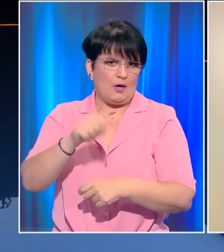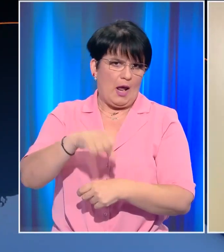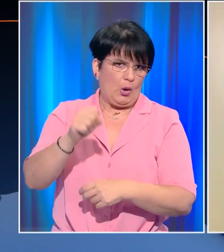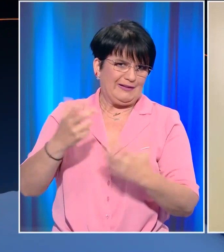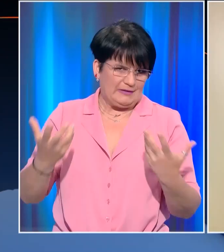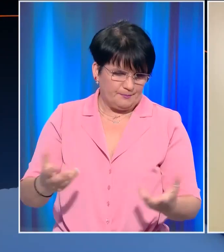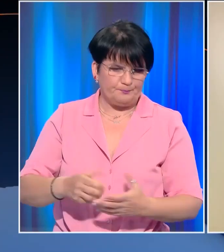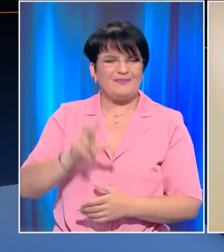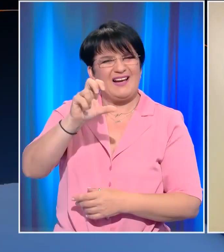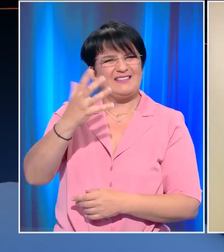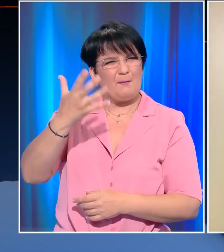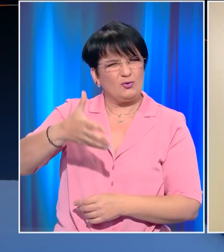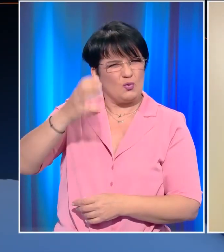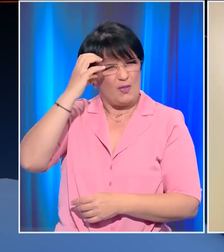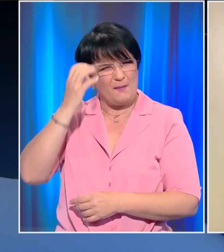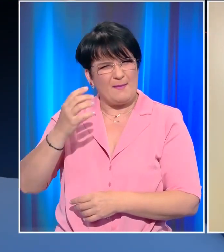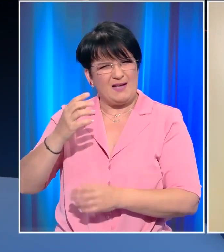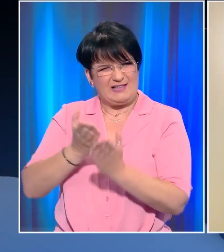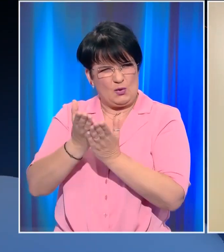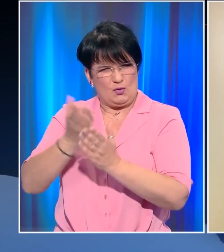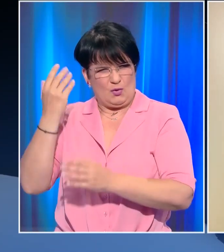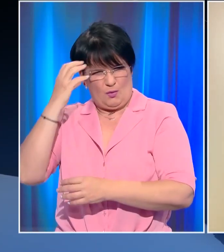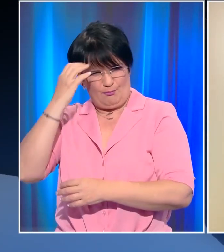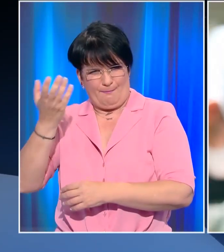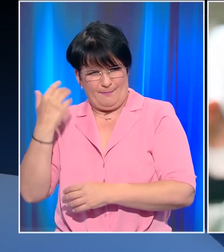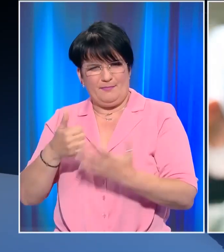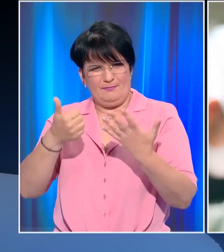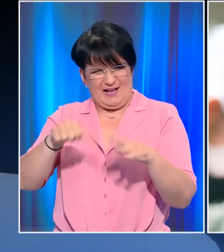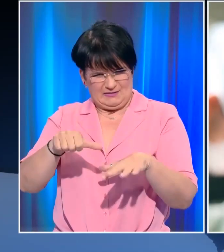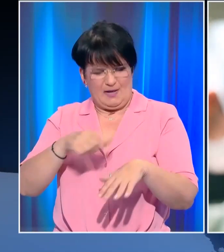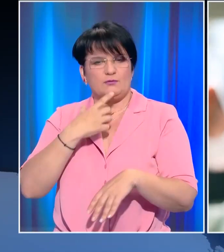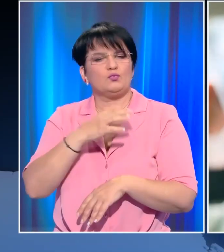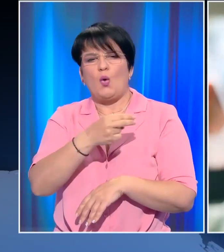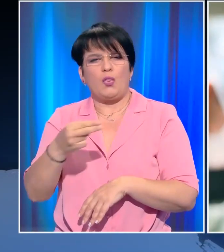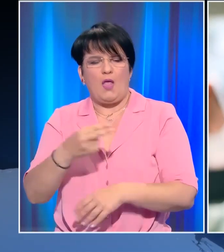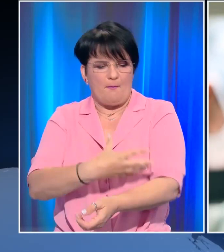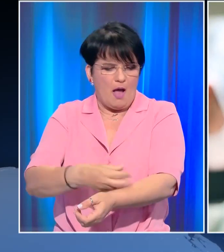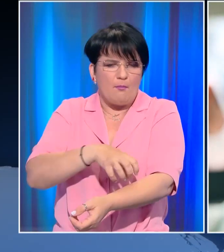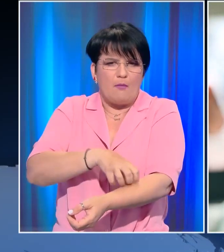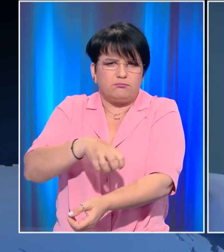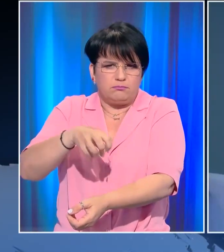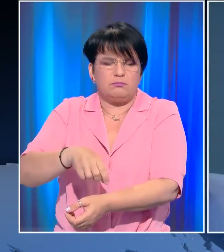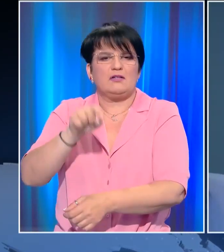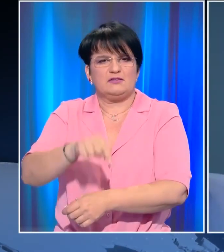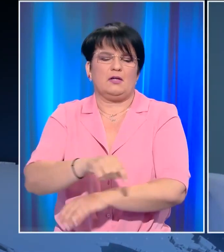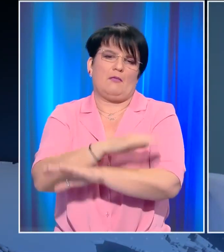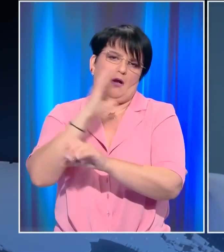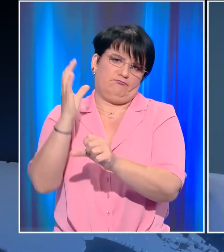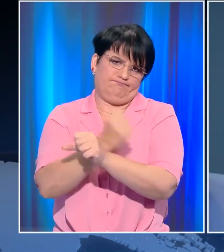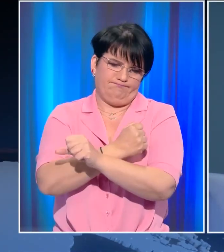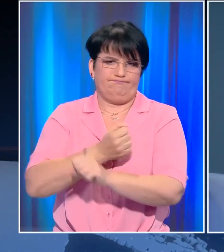Ο 35χρονος που υποβλήθηκε σε διπλή χειρουργική επέμβαση μέσα σε έξι μέρες για να αντιμετωπίσει θρομβώσεις πήρε σήμερα εξιτήριο.